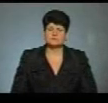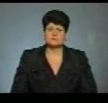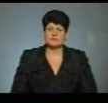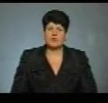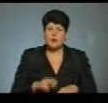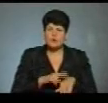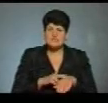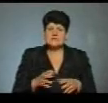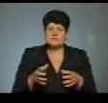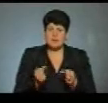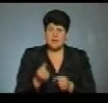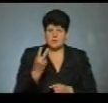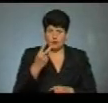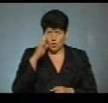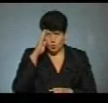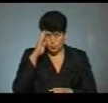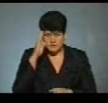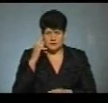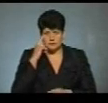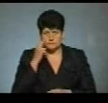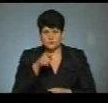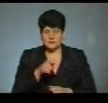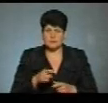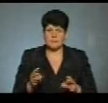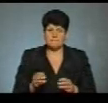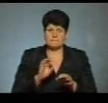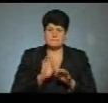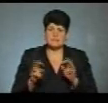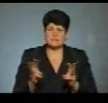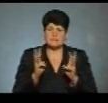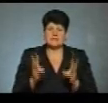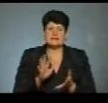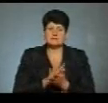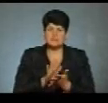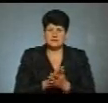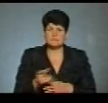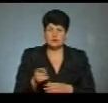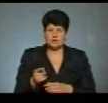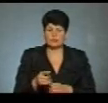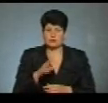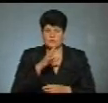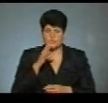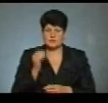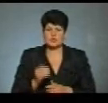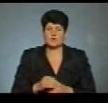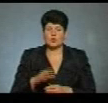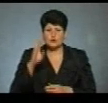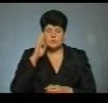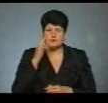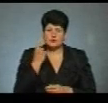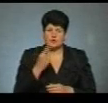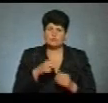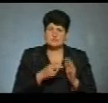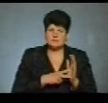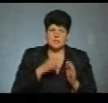Поліцейські спіймали двох хлопців, яких підозрюють у підпалі смітників у Тернополі в ніч з 19 на 20 квітня. Одному із хлопців – 17,